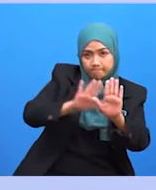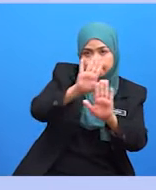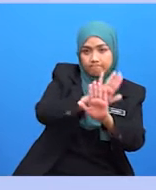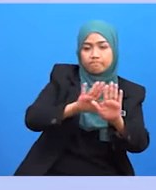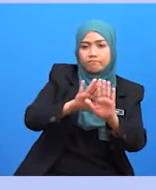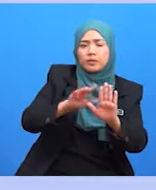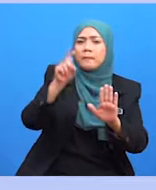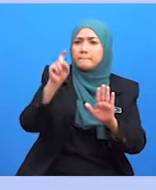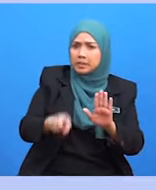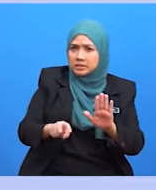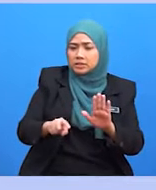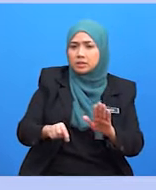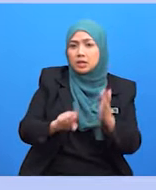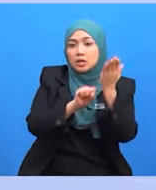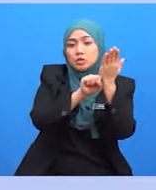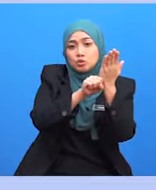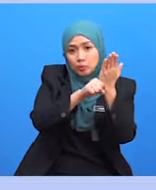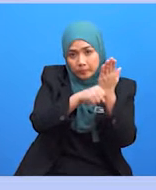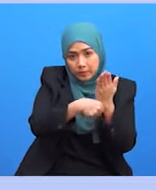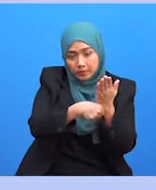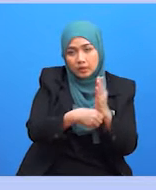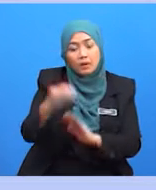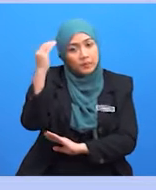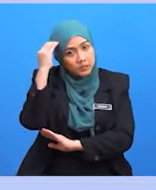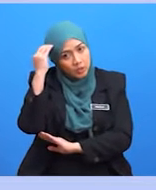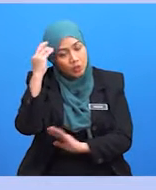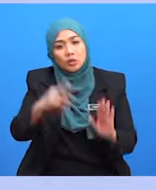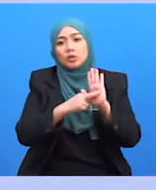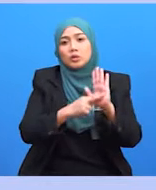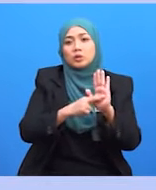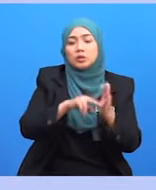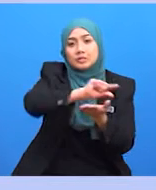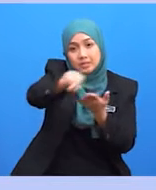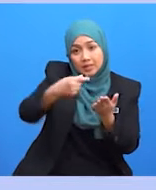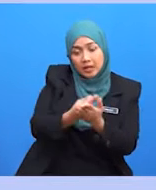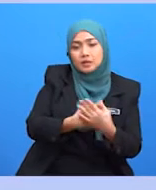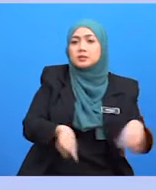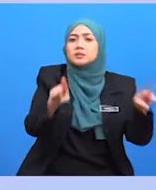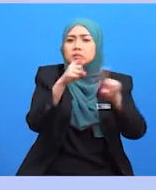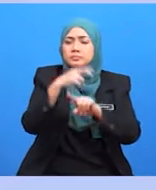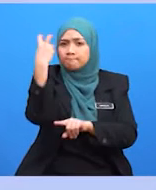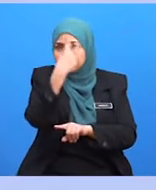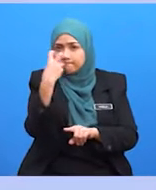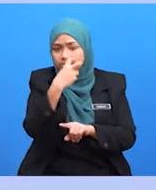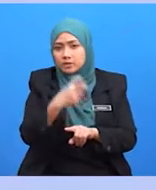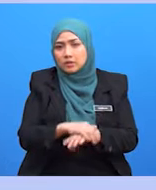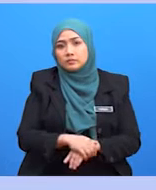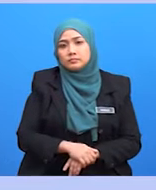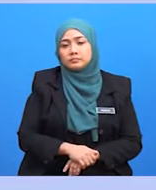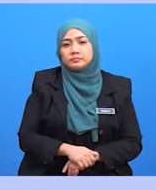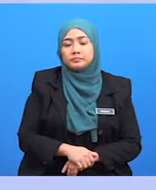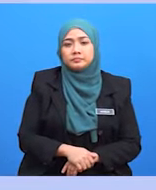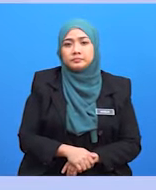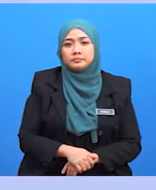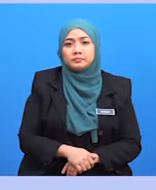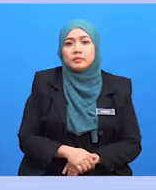sini hendaklah menjadi sumber muktamad bagi rujukan untuk segala kesamaran atau ketidakpastian.